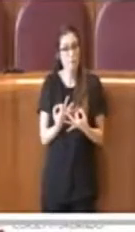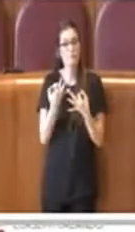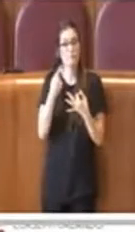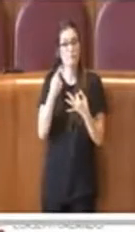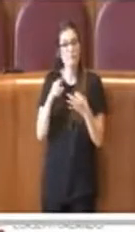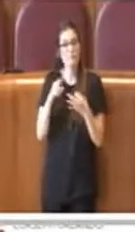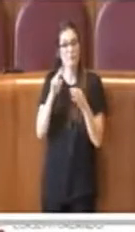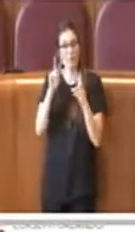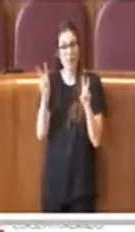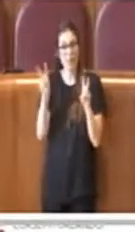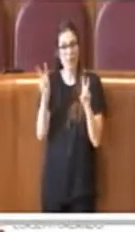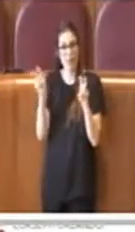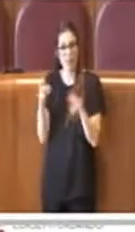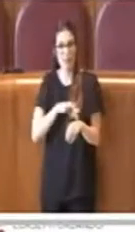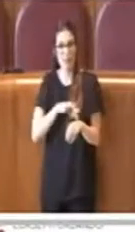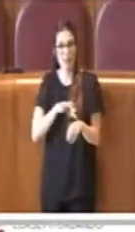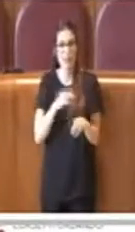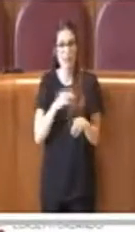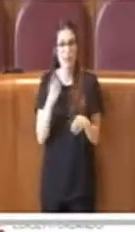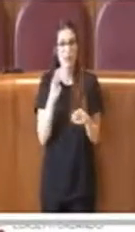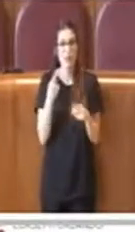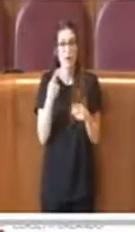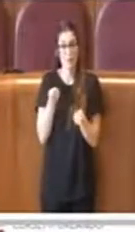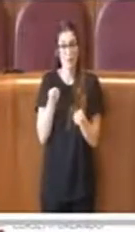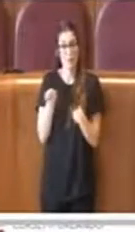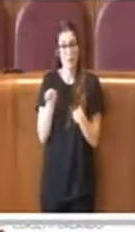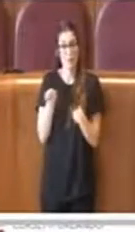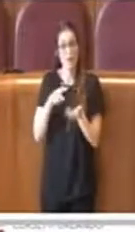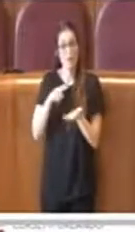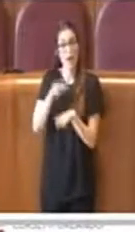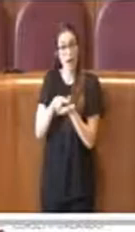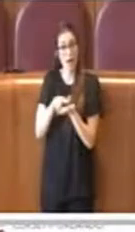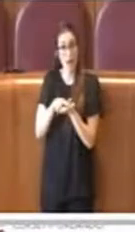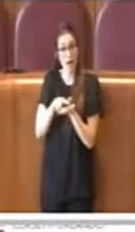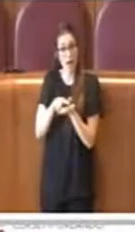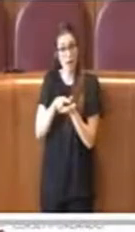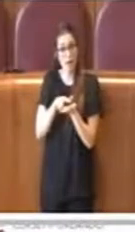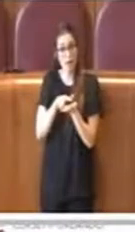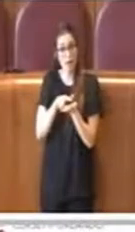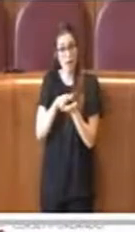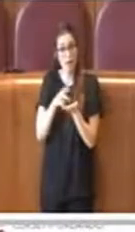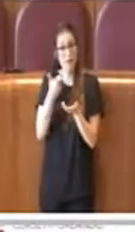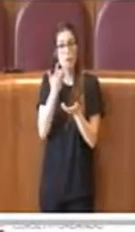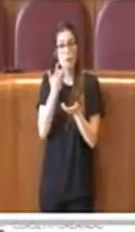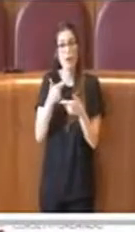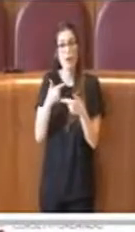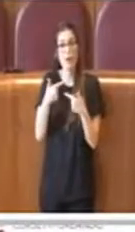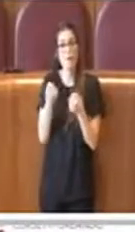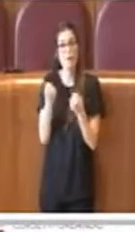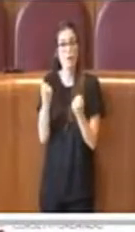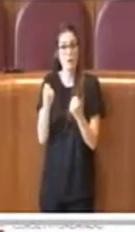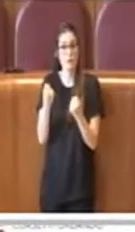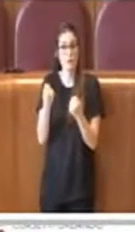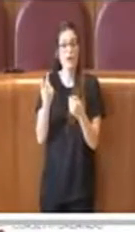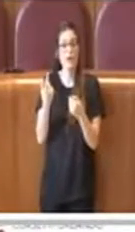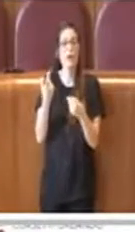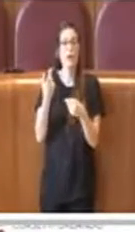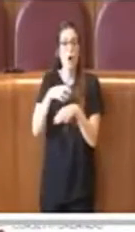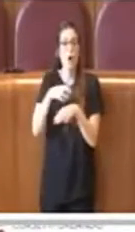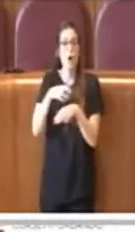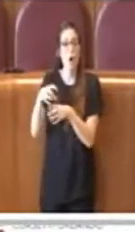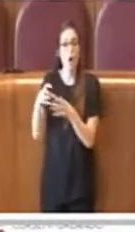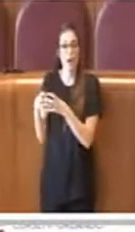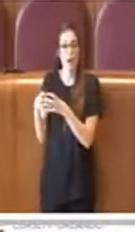L'amministrazione si fa inoltre garante delle procedure per rafforzare l'efficacia degli organi della consulta ed evitare così possibili